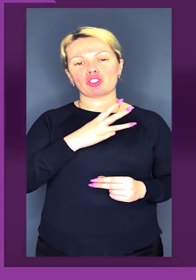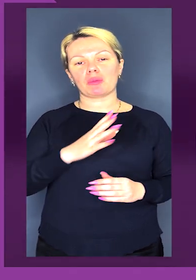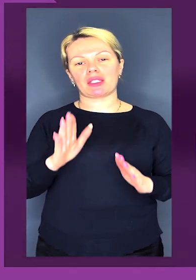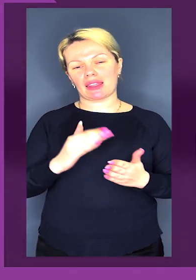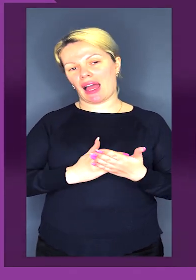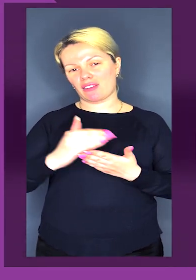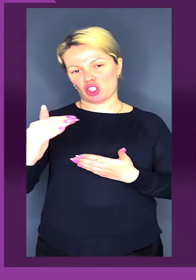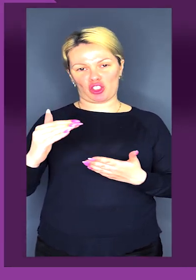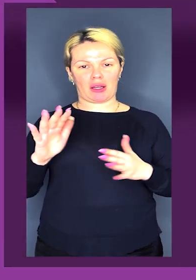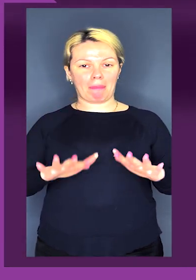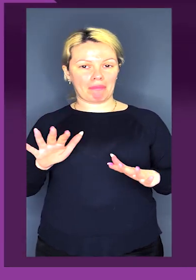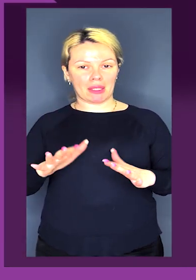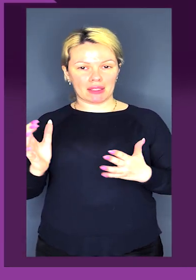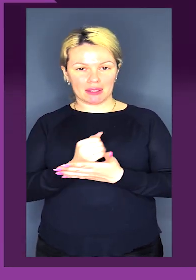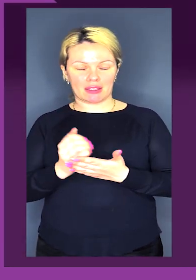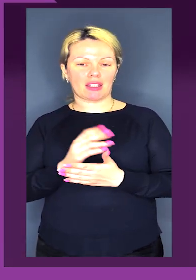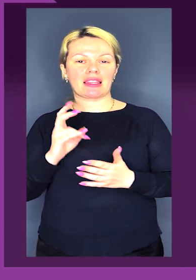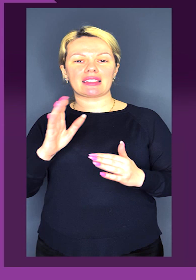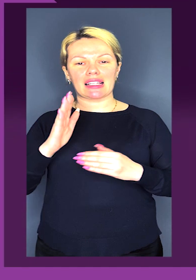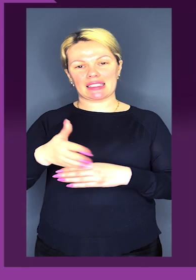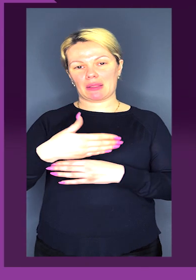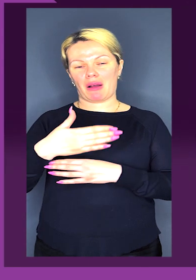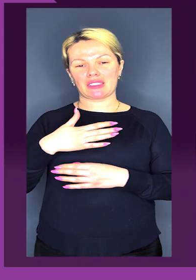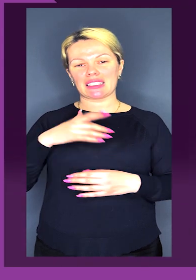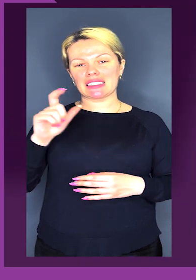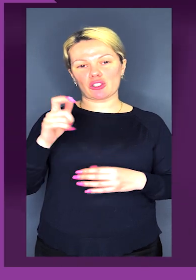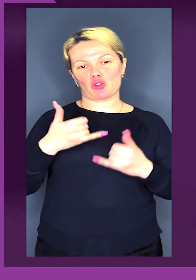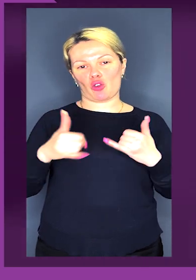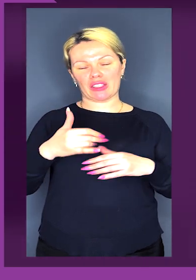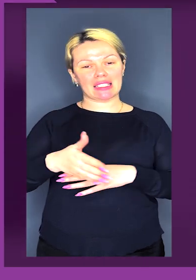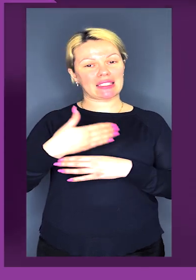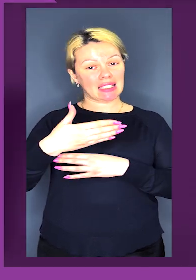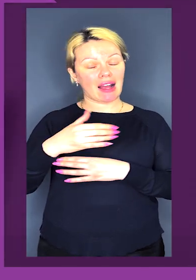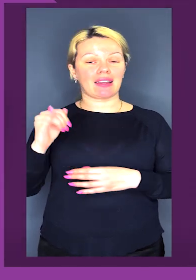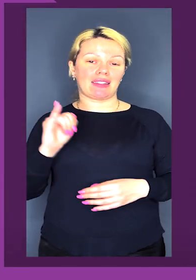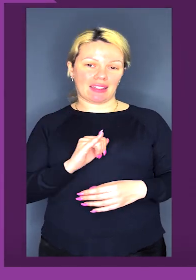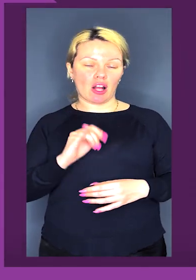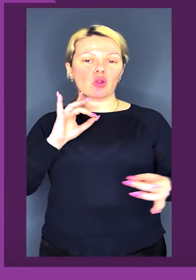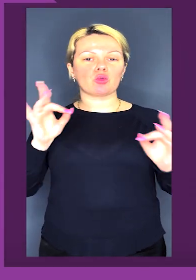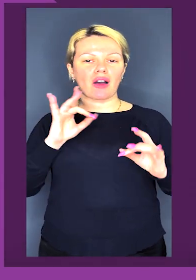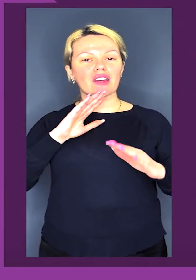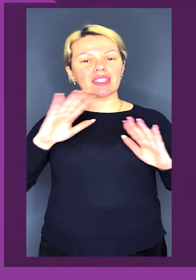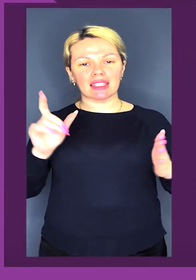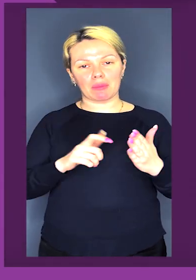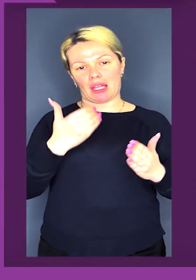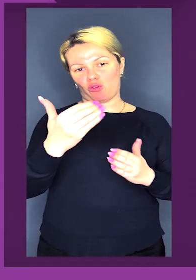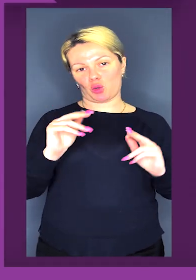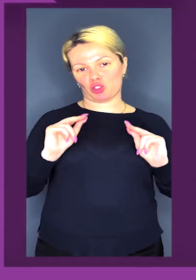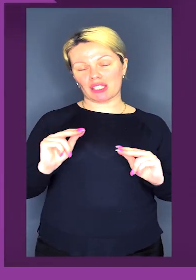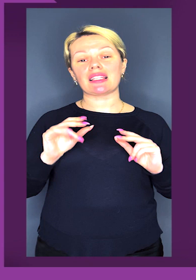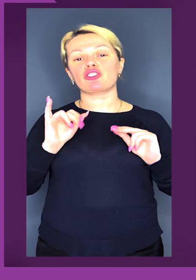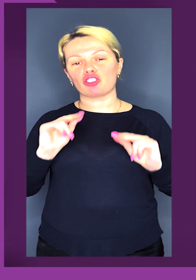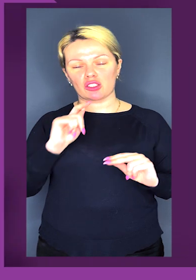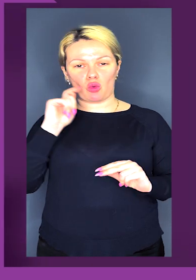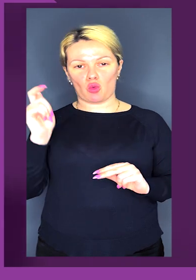бажаємо тільки найвищих щаблів, щоб не лише здіймався наш синьо-жовтий стяг, але і лунав гімн на твою